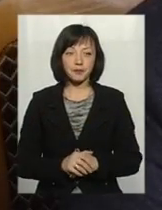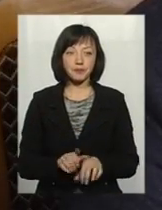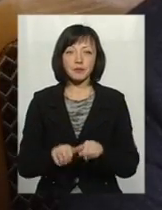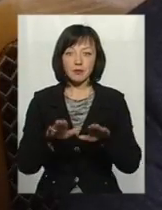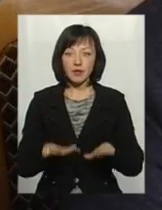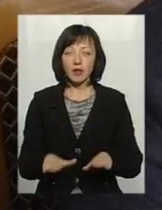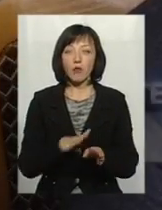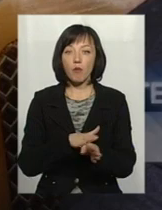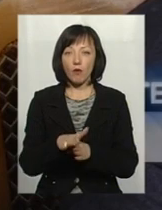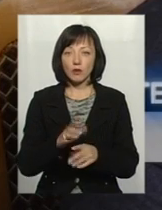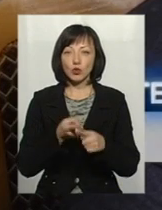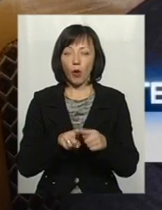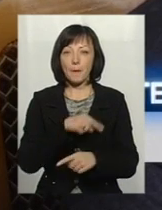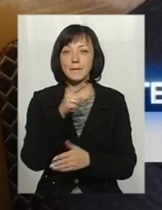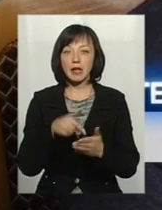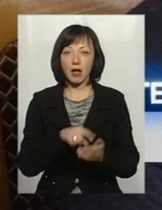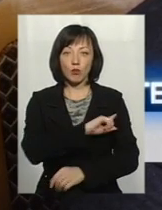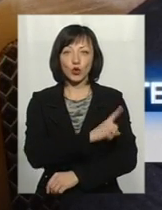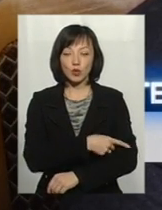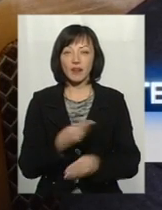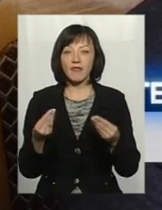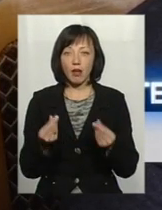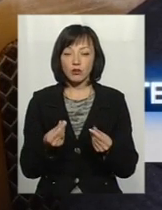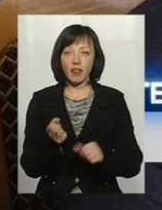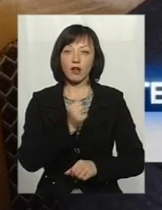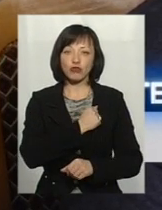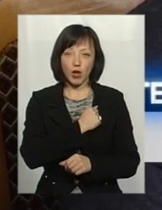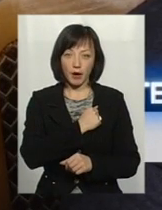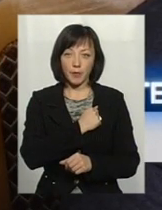повністю вирішення цього питання, тих потужностей фінансових, на жаль,